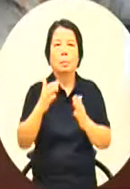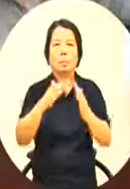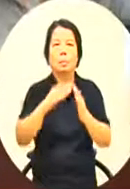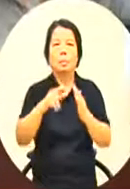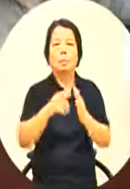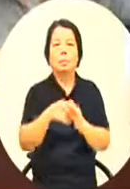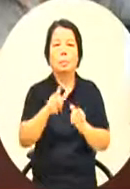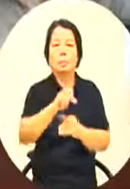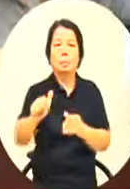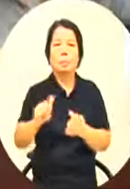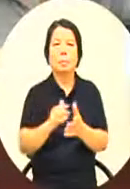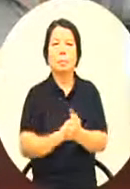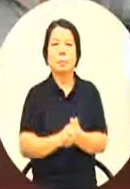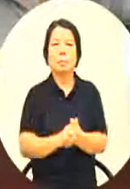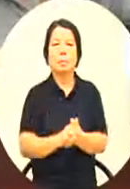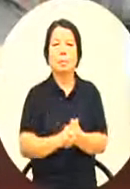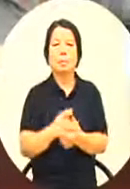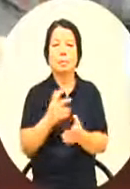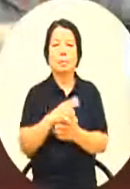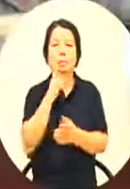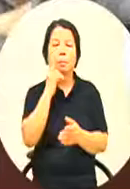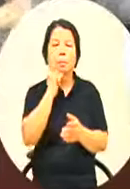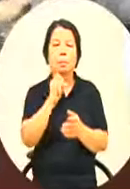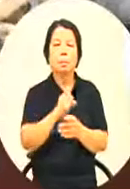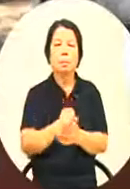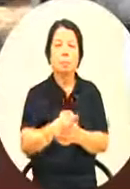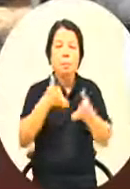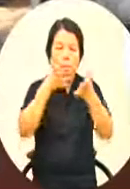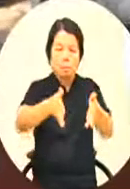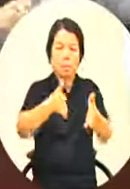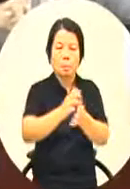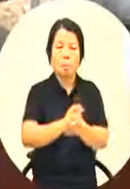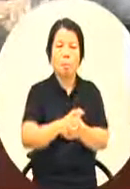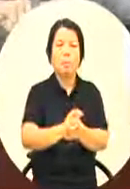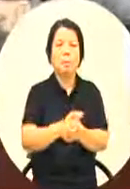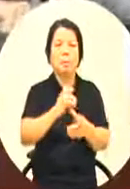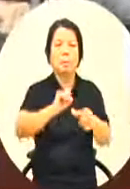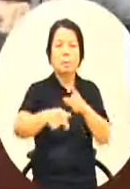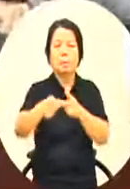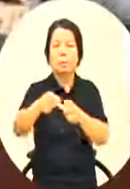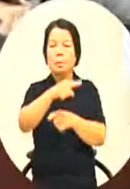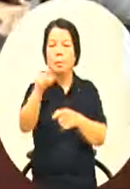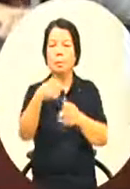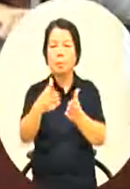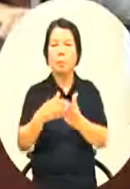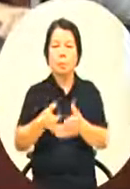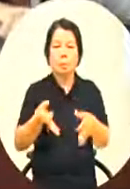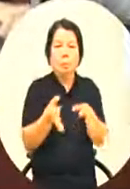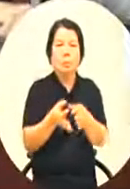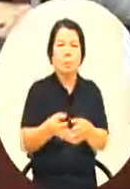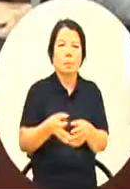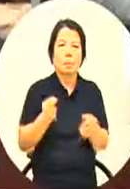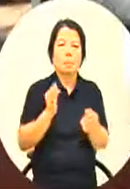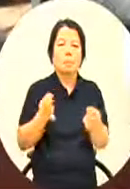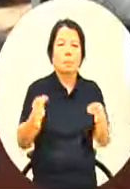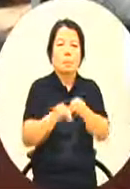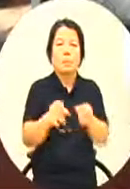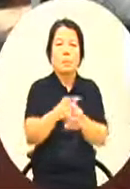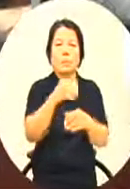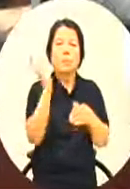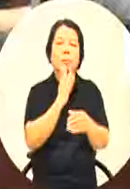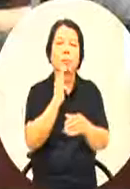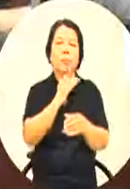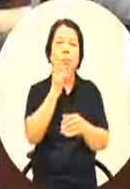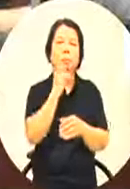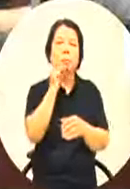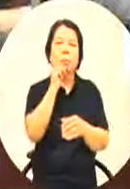也都是钢铁方面的企业家所捐的所以也都是废铁所以